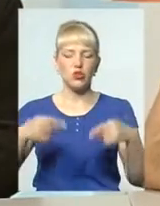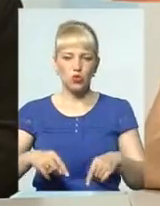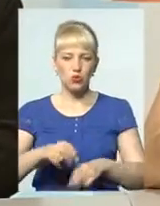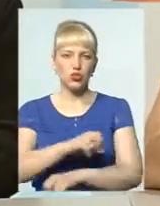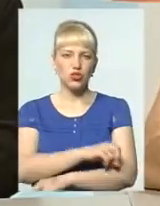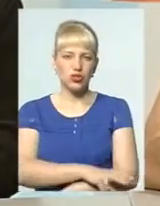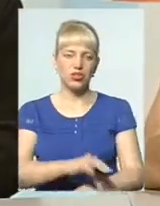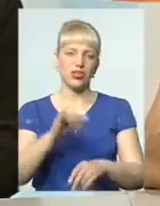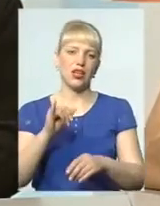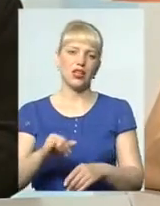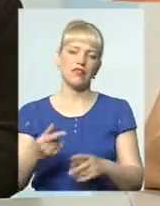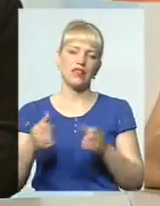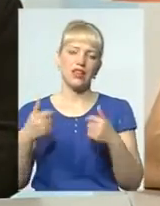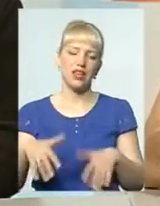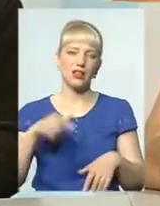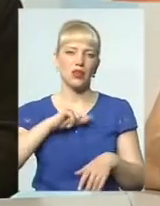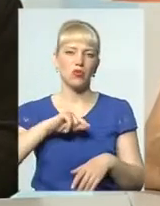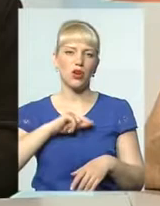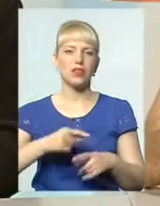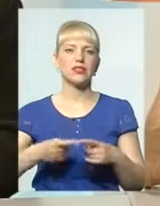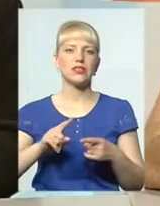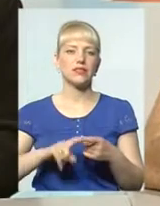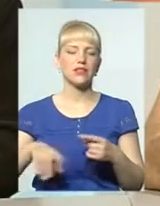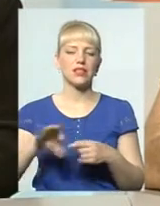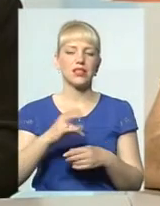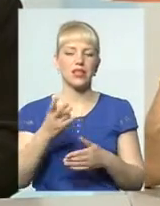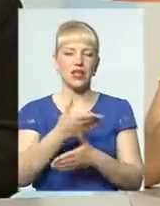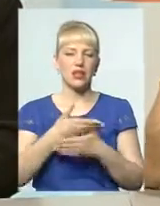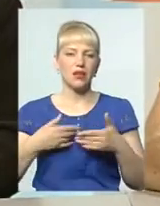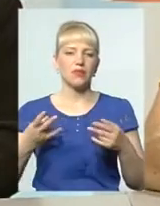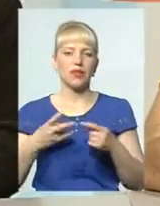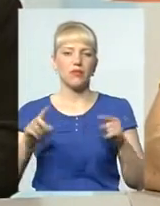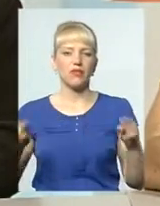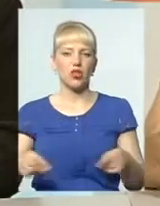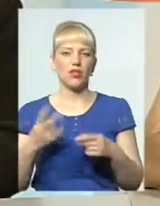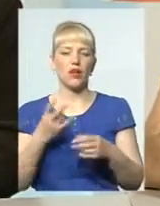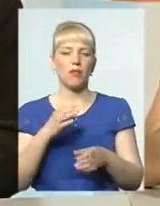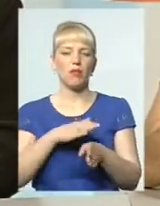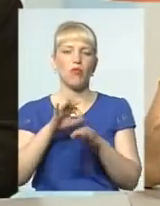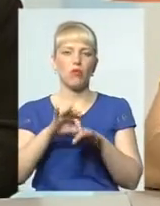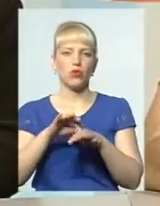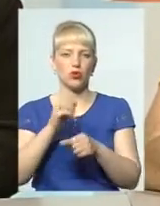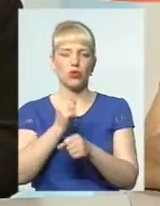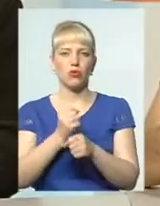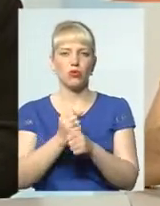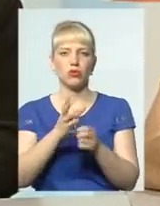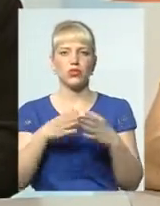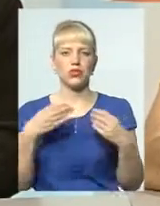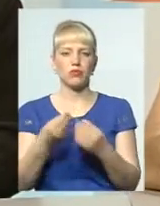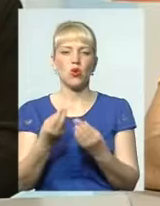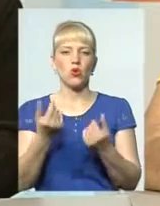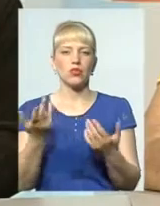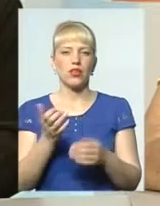духовності. І це все потрібно нам з громади відновлювати. Робити роботу над сім'ямом. Краще ці кошти, які відправляються на